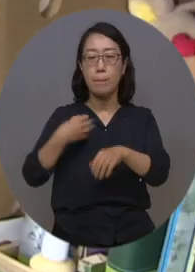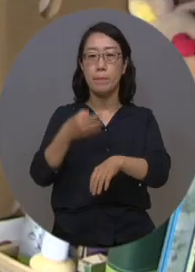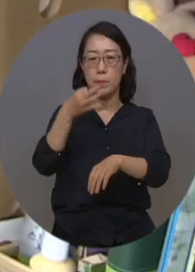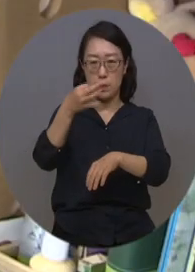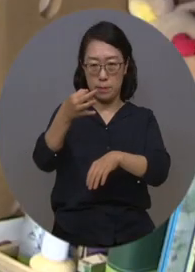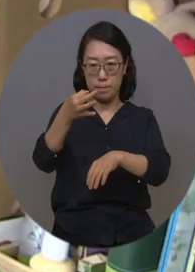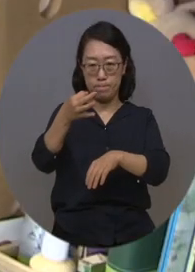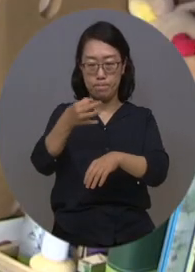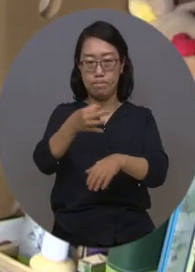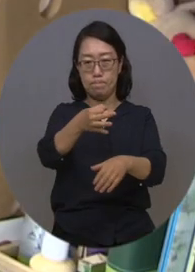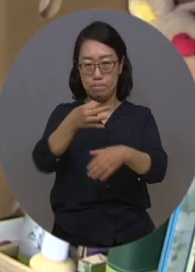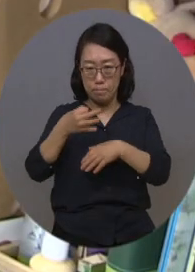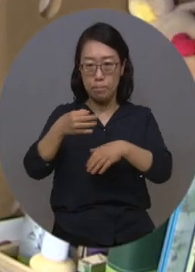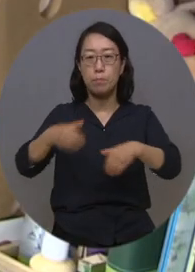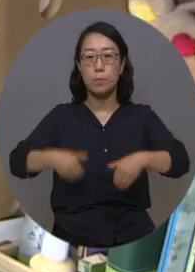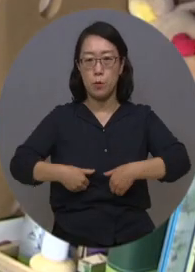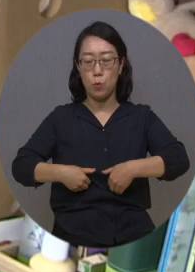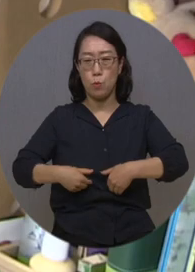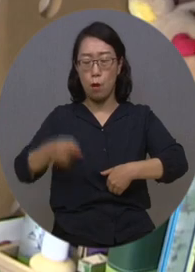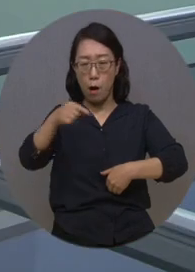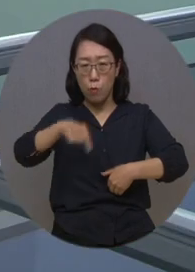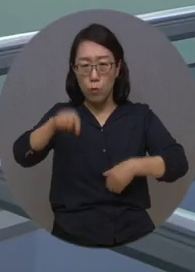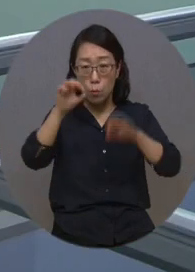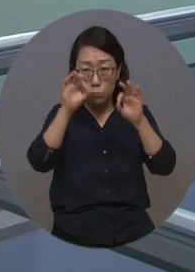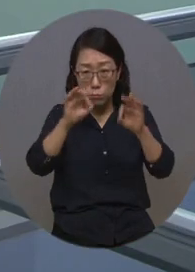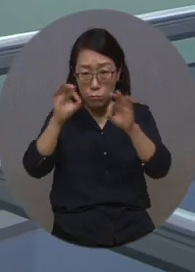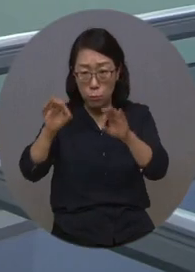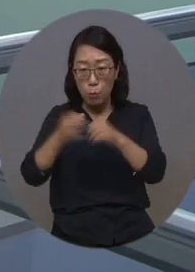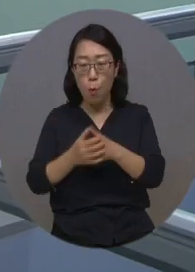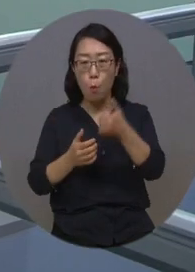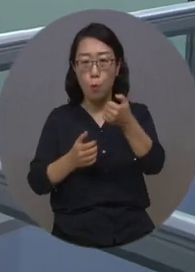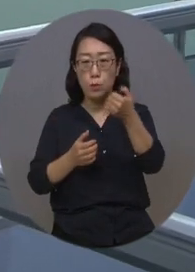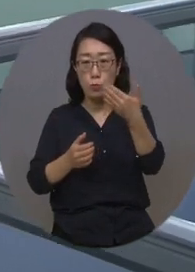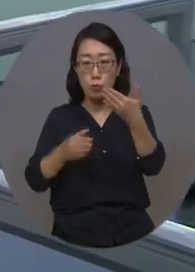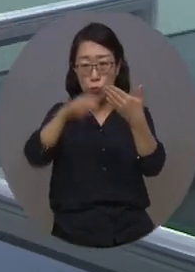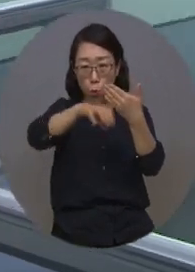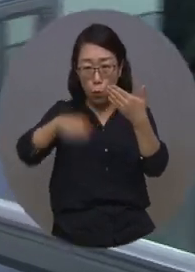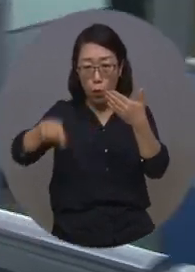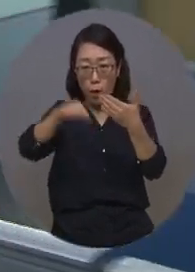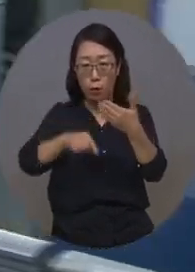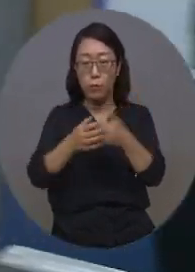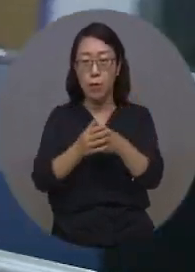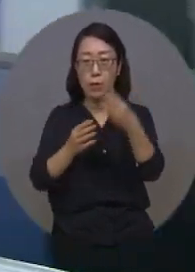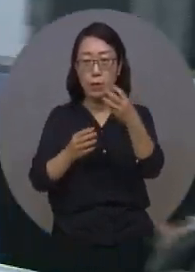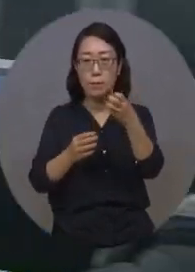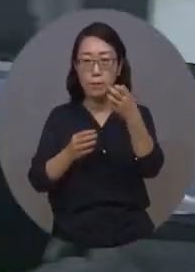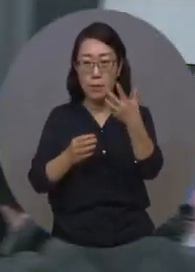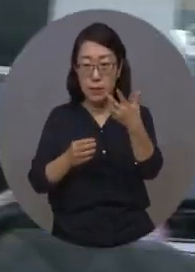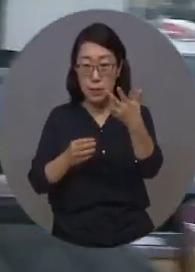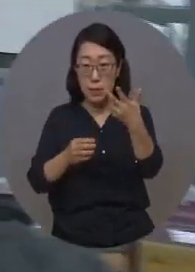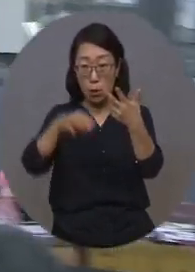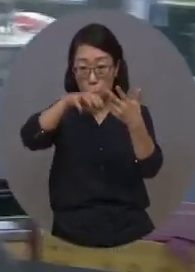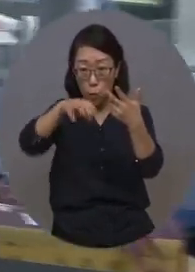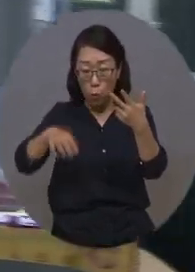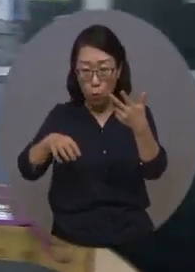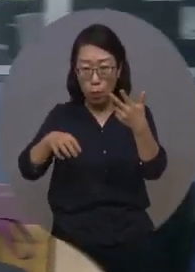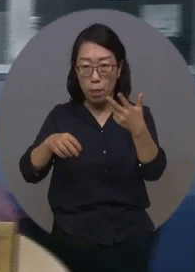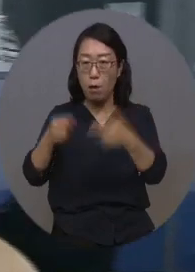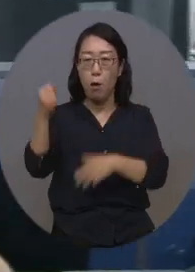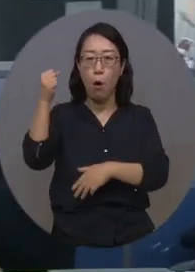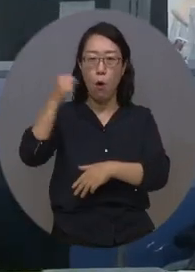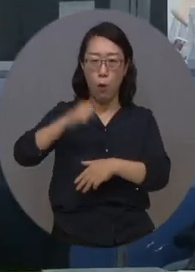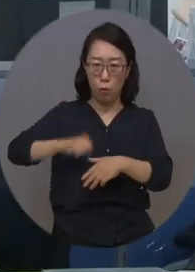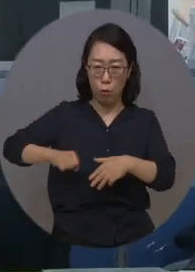있습니다. 조사 결과, 조사 대상 59곳 중 37개 기관이 장애인 의무고용률을 준수하지 않은